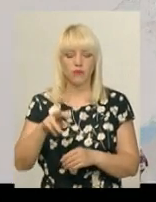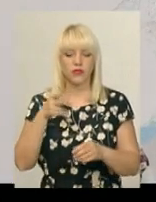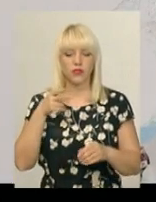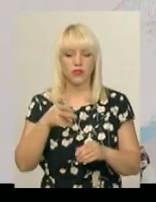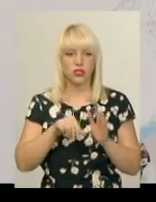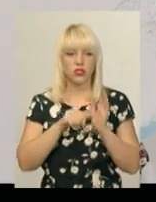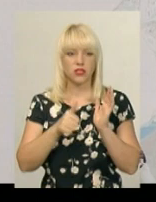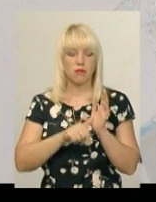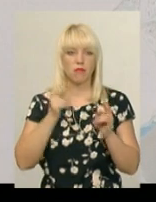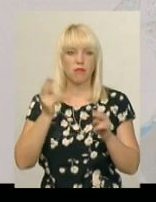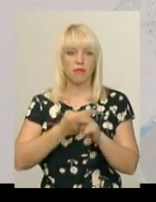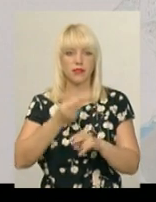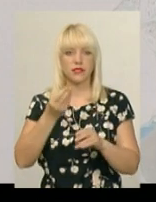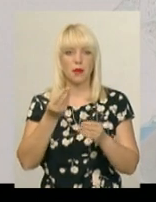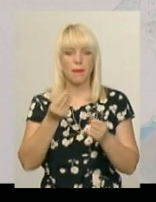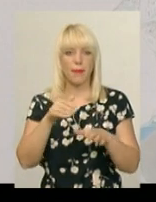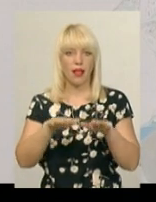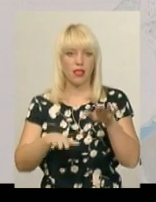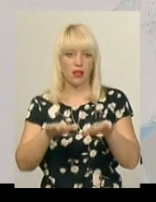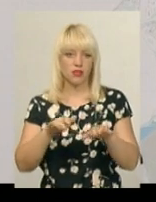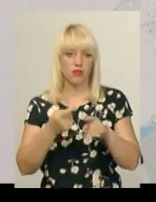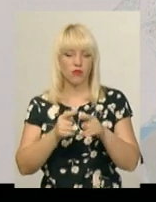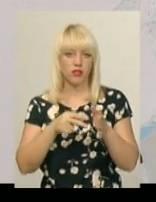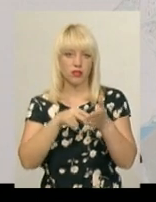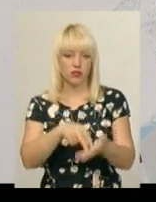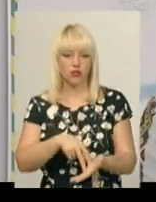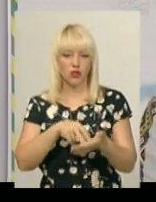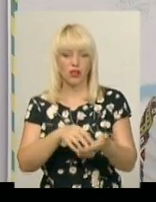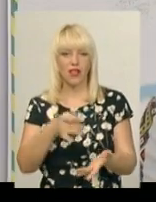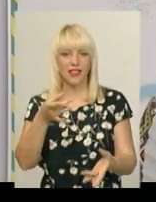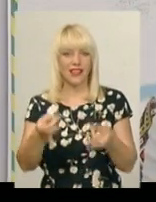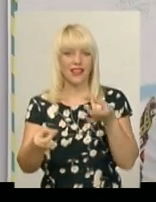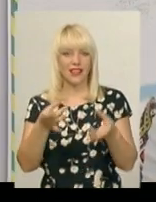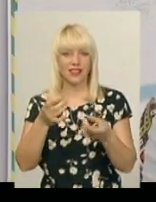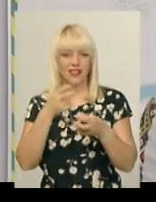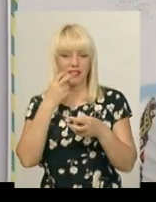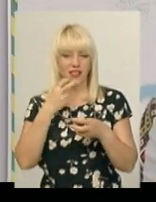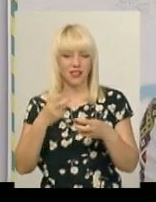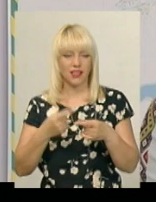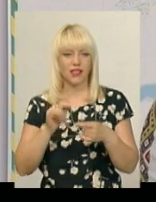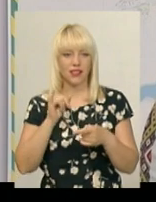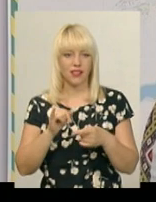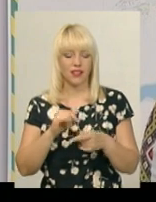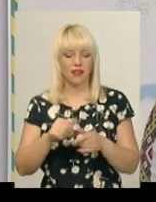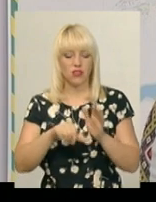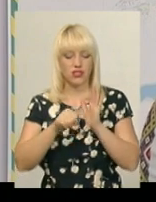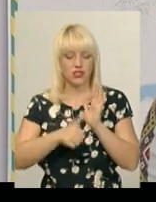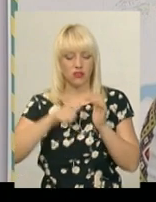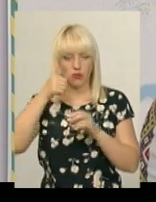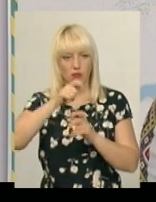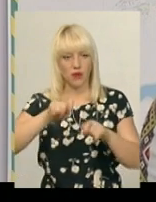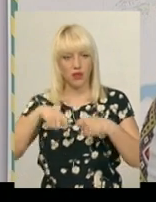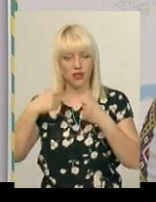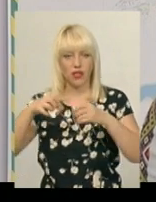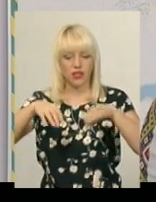просто без балансу. Вони стояли в парку, гнили. В 2016 році ми передали рішенням